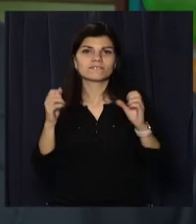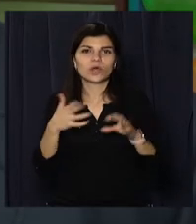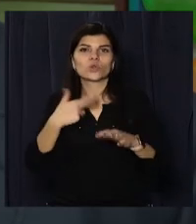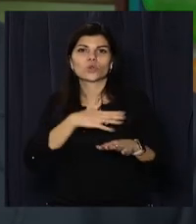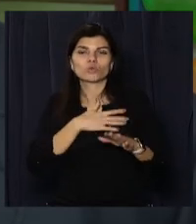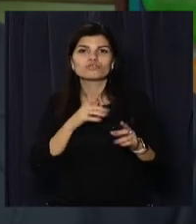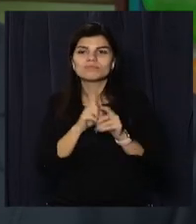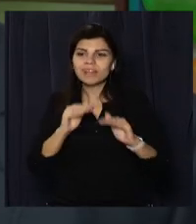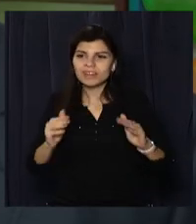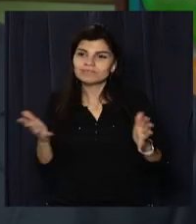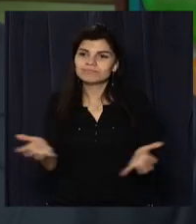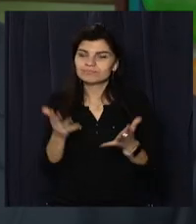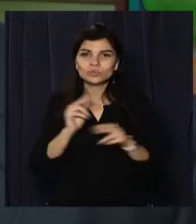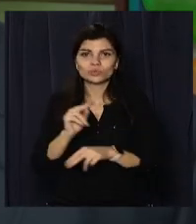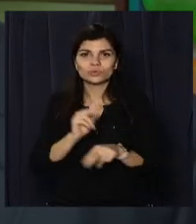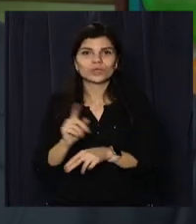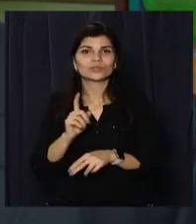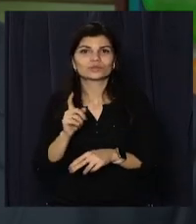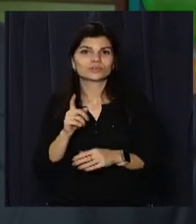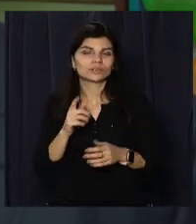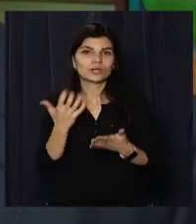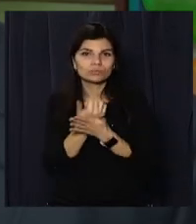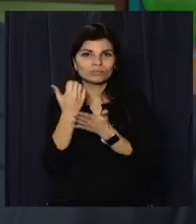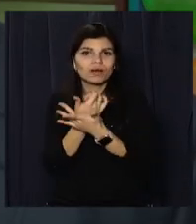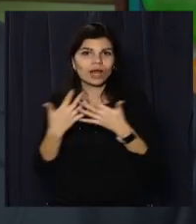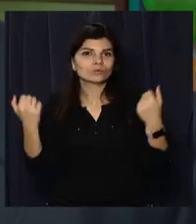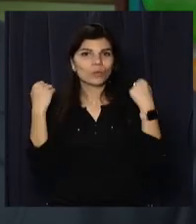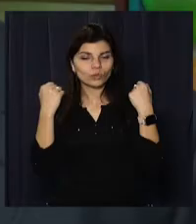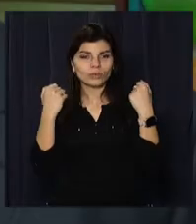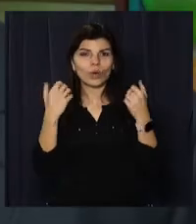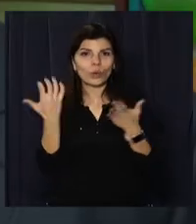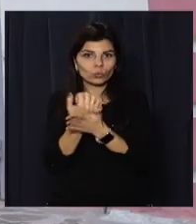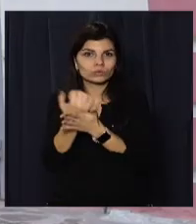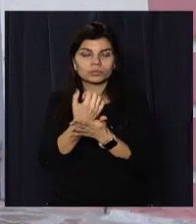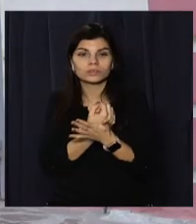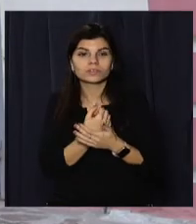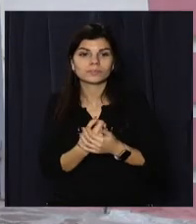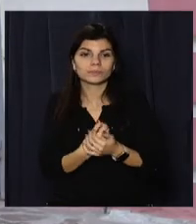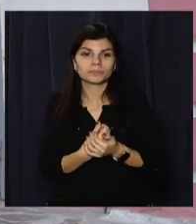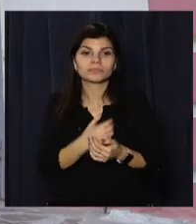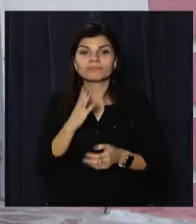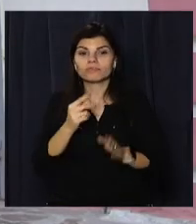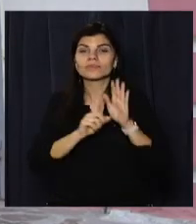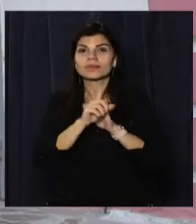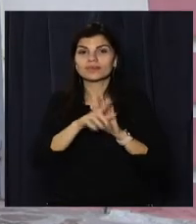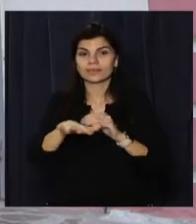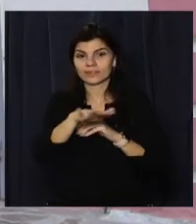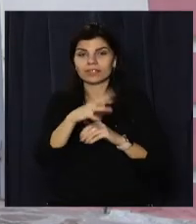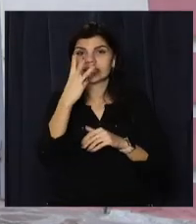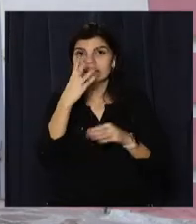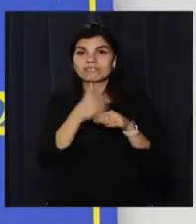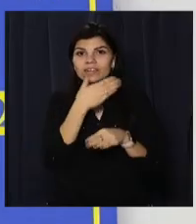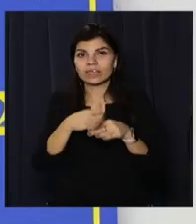душу в дітей, які досягають різних спортивних успіхів. Наразі в начальному закладі три